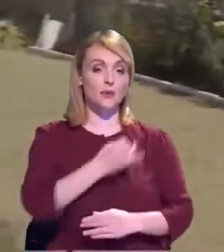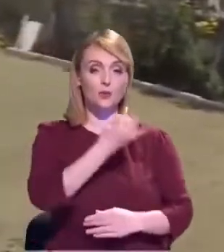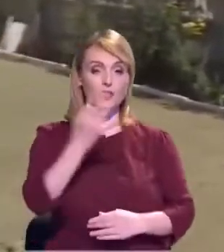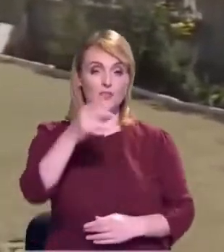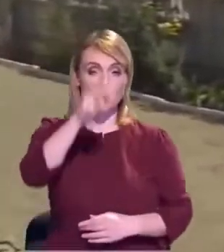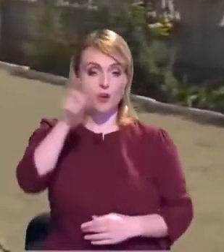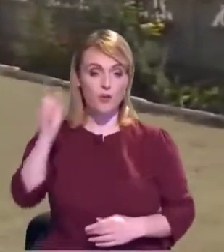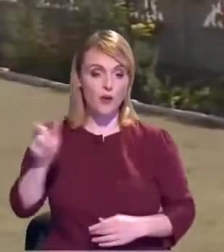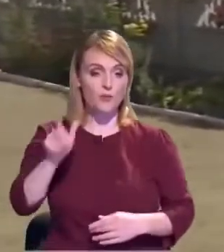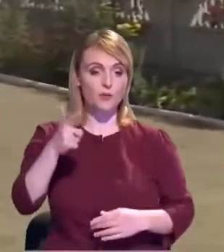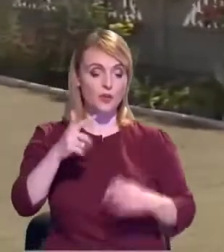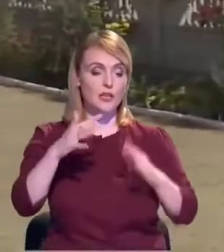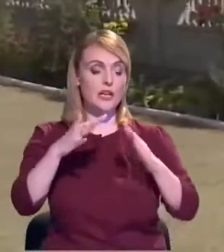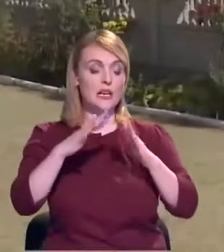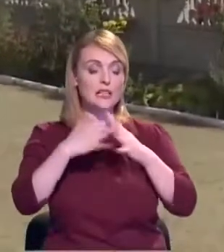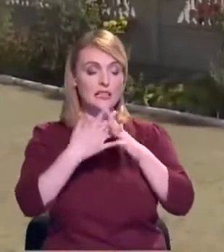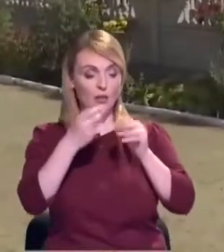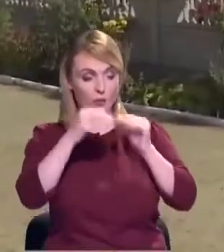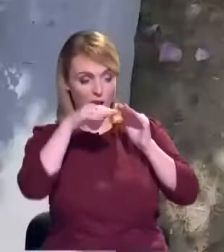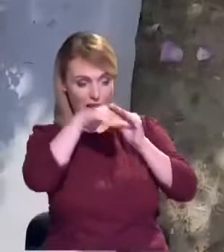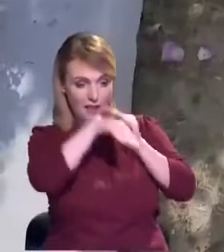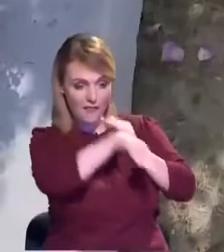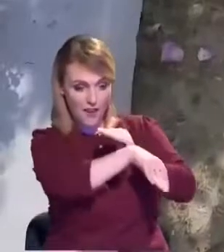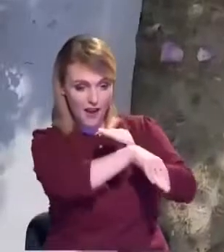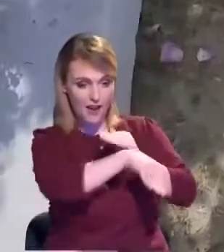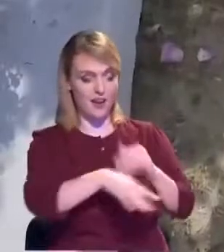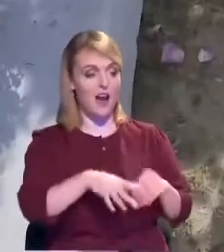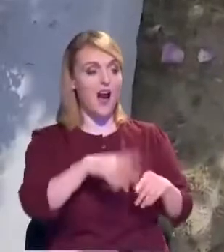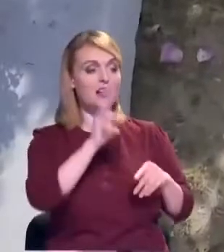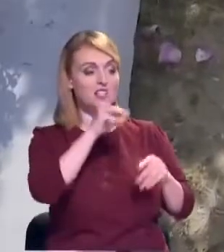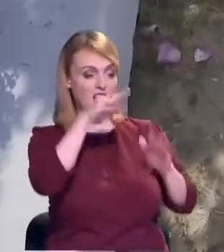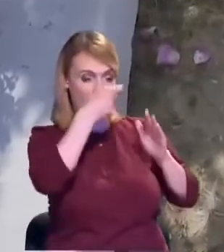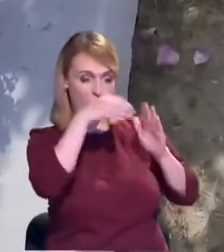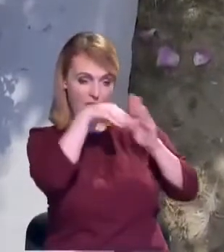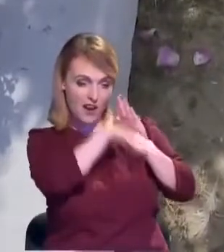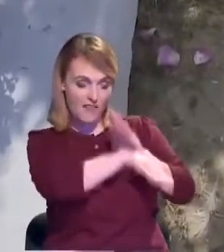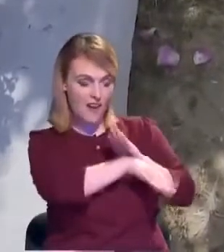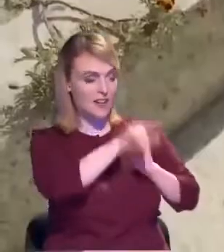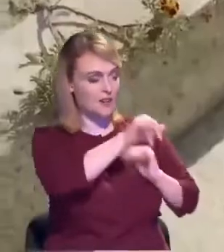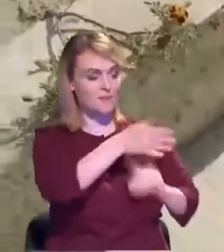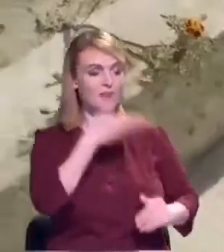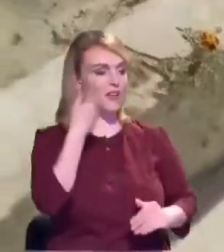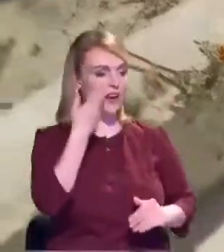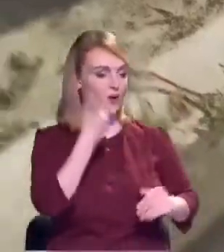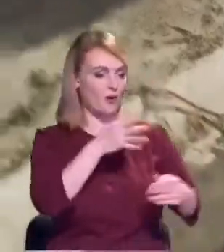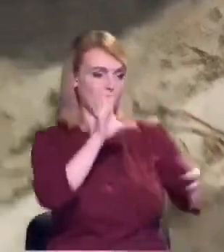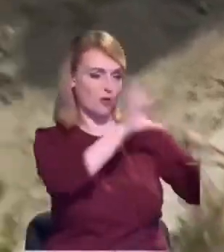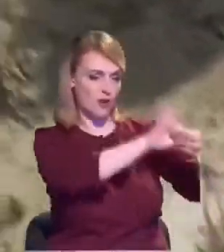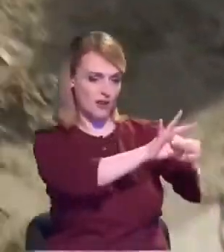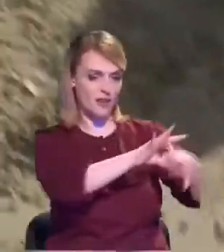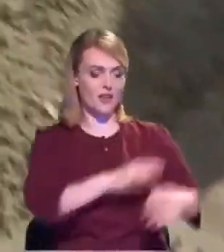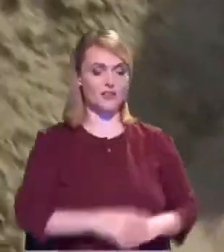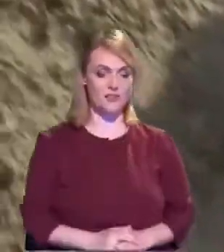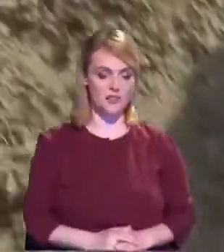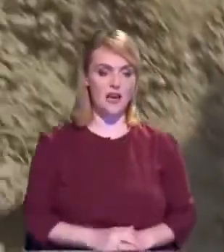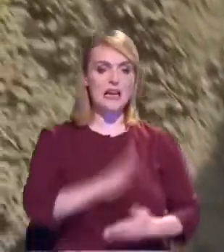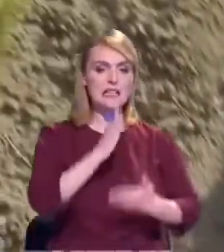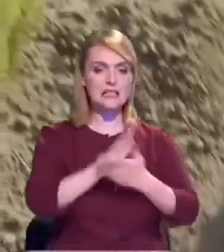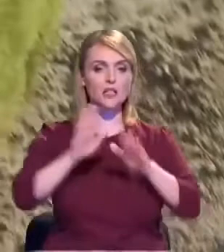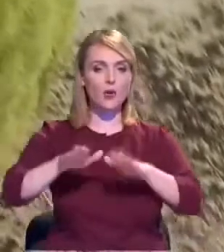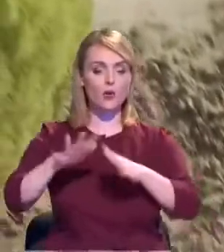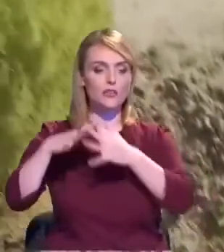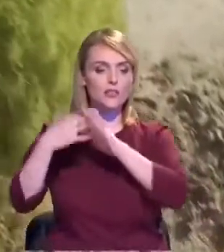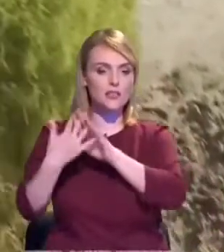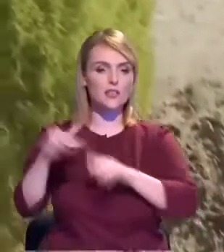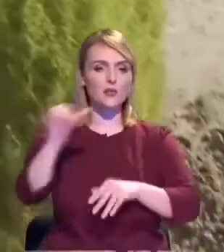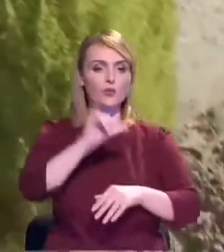satul este așezat pe pante, partea de la vale nu le vine chiar așa ușor să conecteze. Sunt unele porțiuni din sat unde trebuie